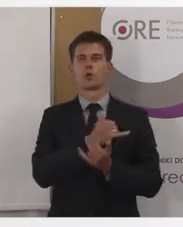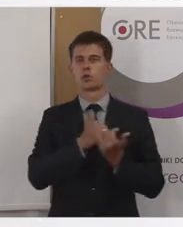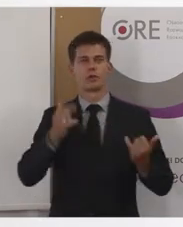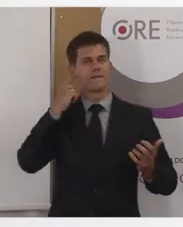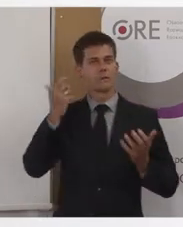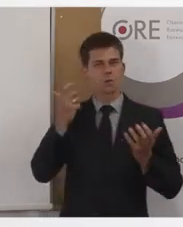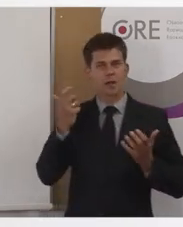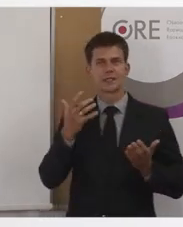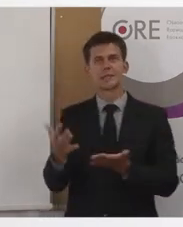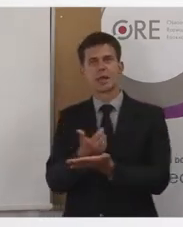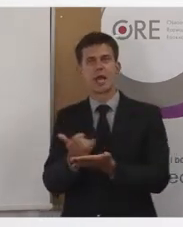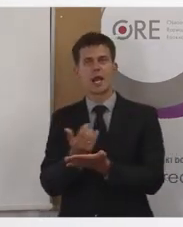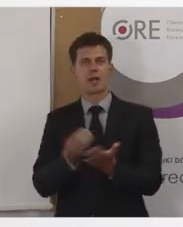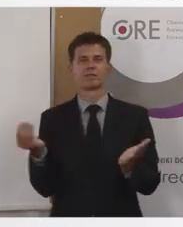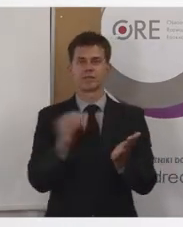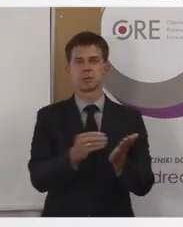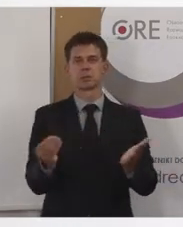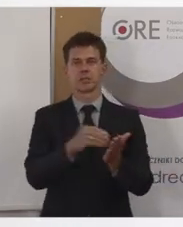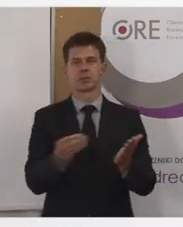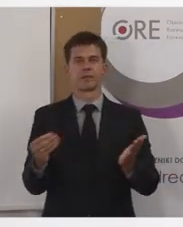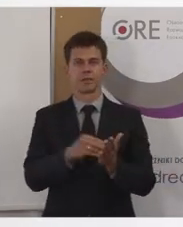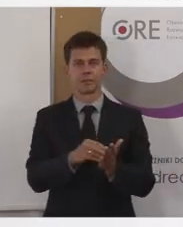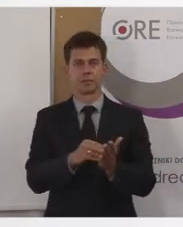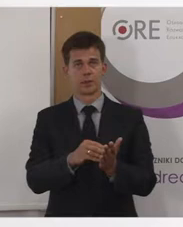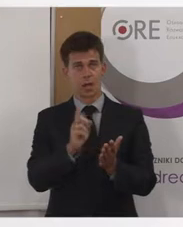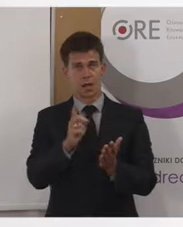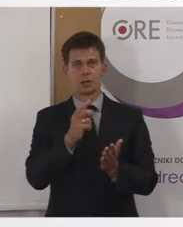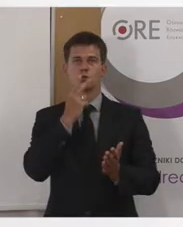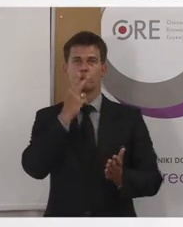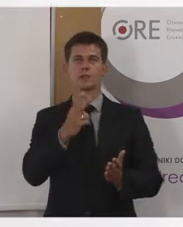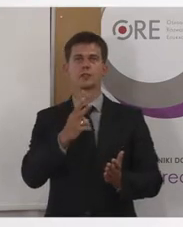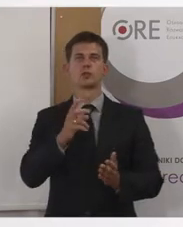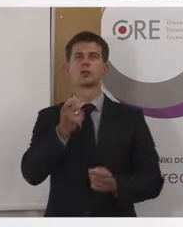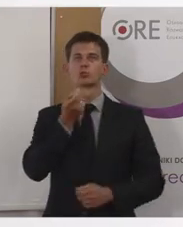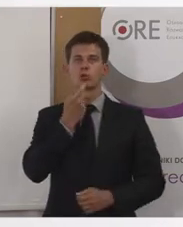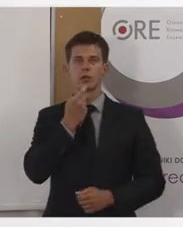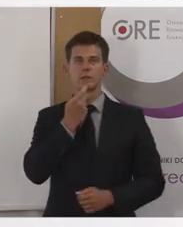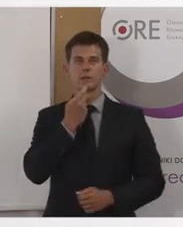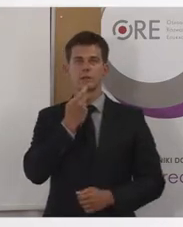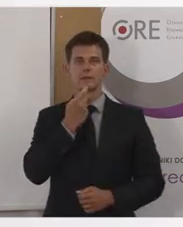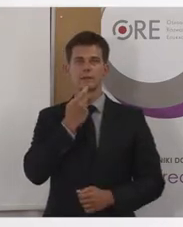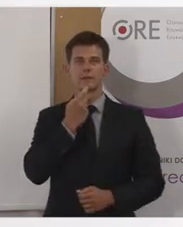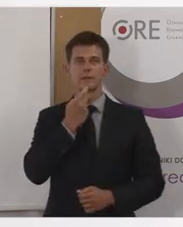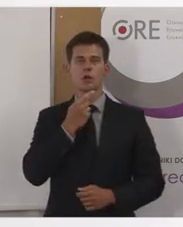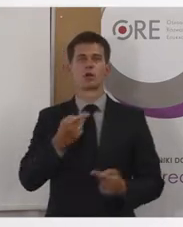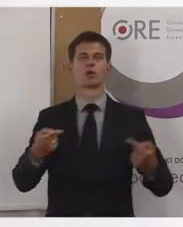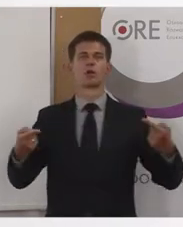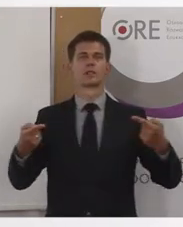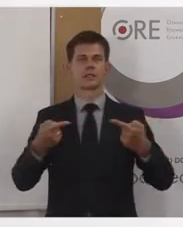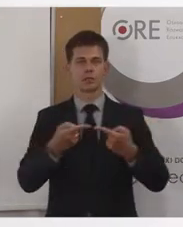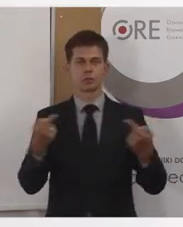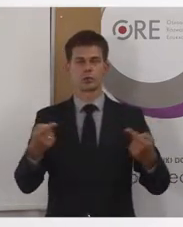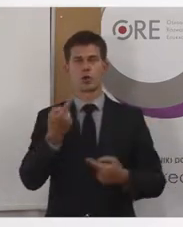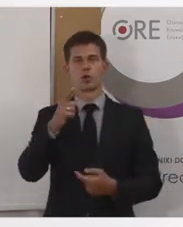informacji, tak, to musimy tutaj przytoczyć pojęcie, czym jest tak naprawdę dostępność